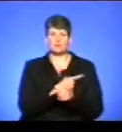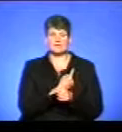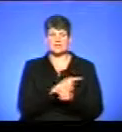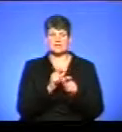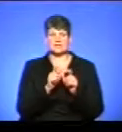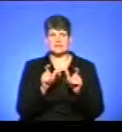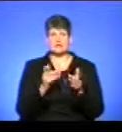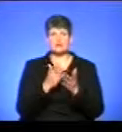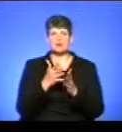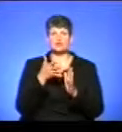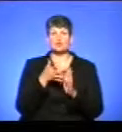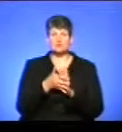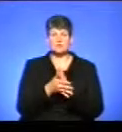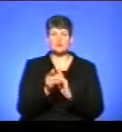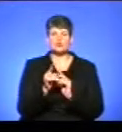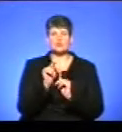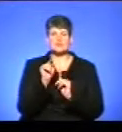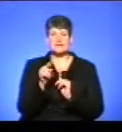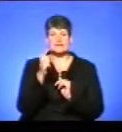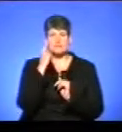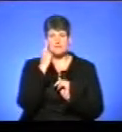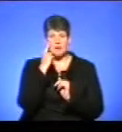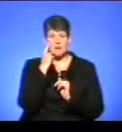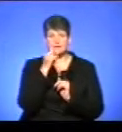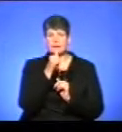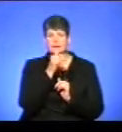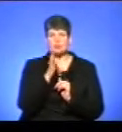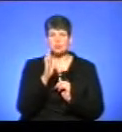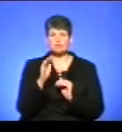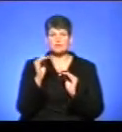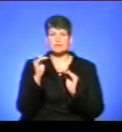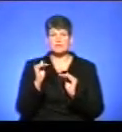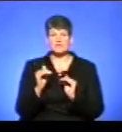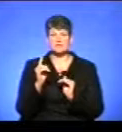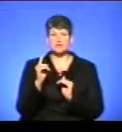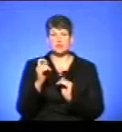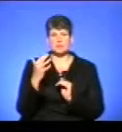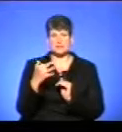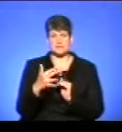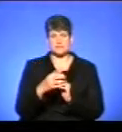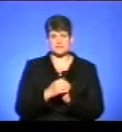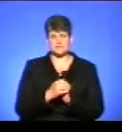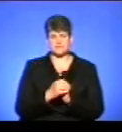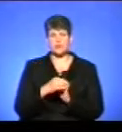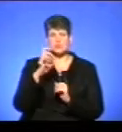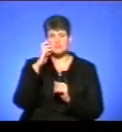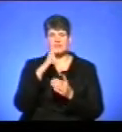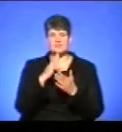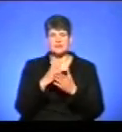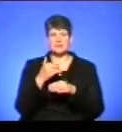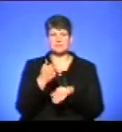заклади, мають розуміти, що їхній бал не може бути нижче 150. У держави є певні